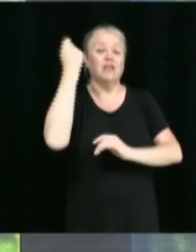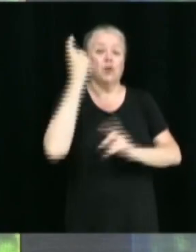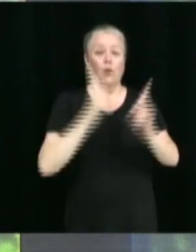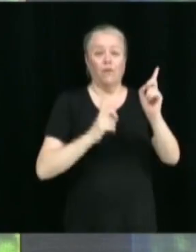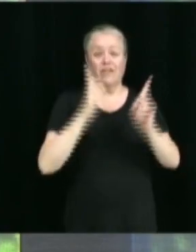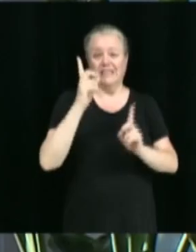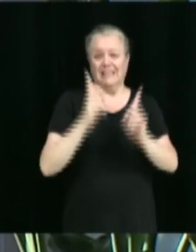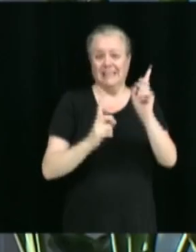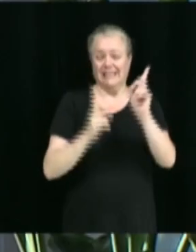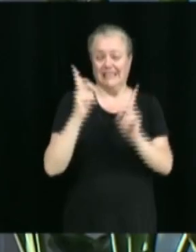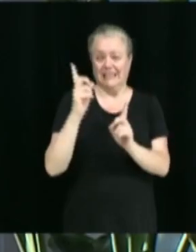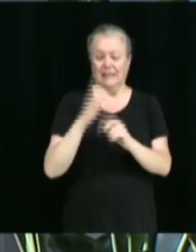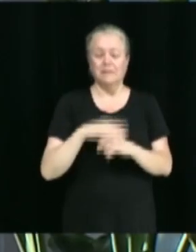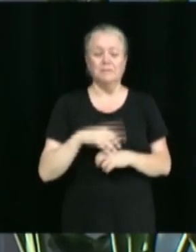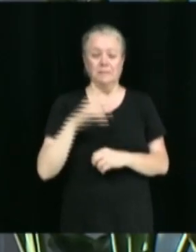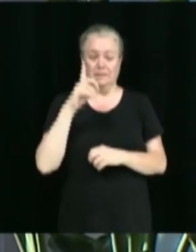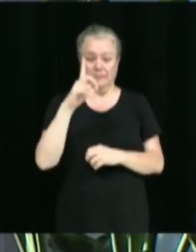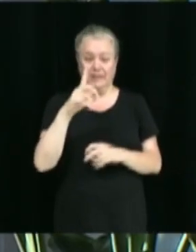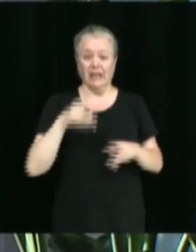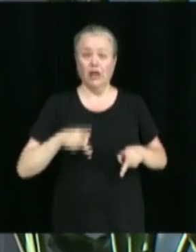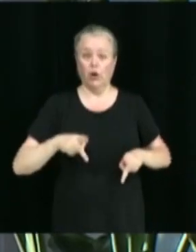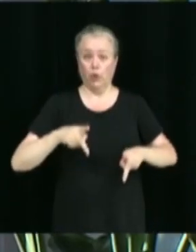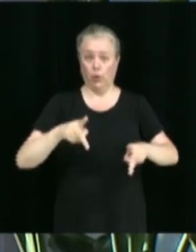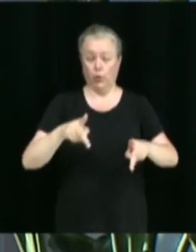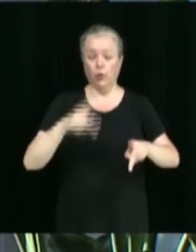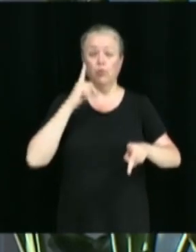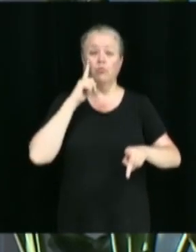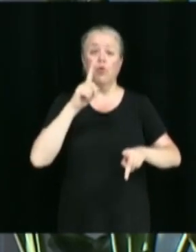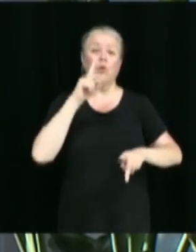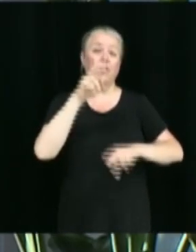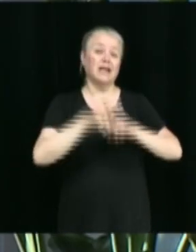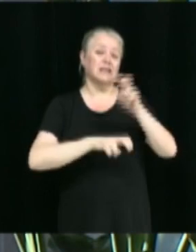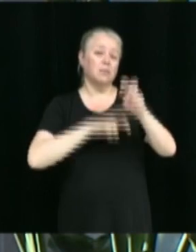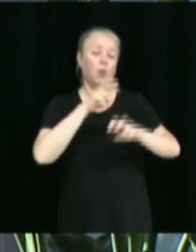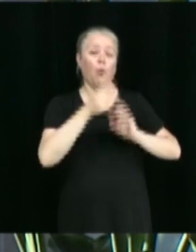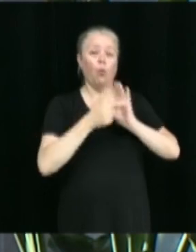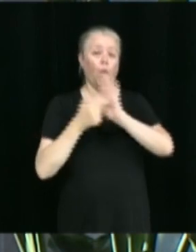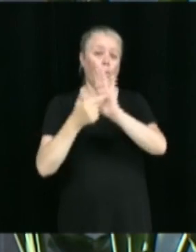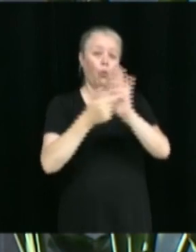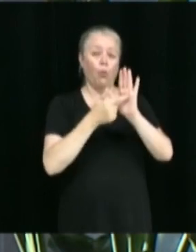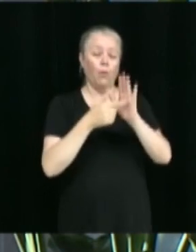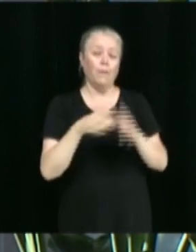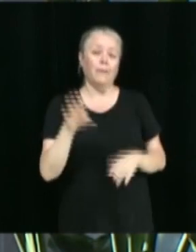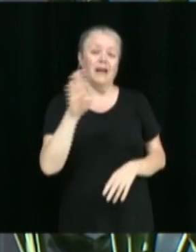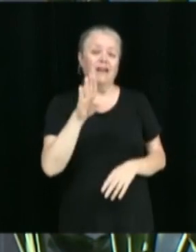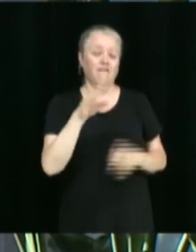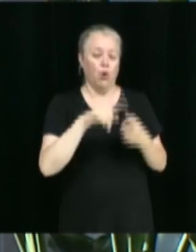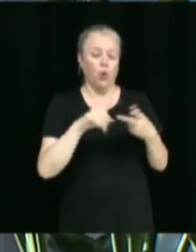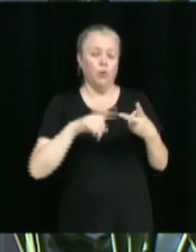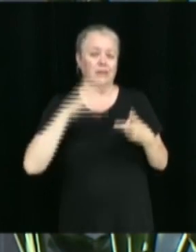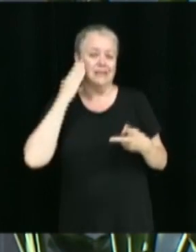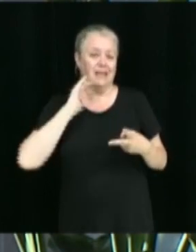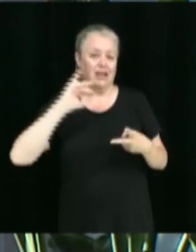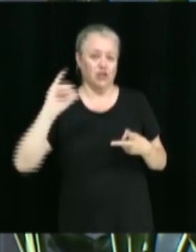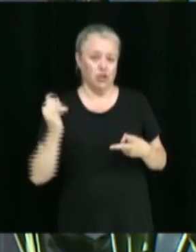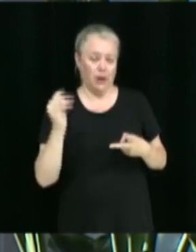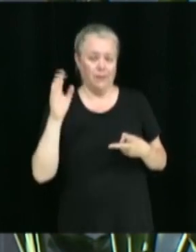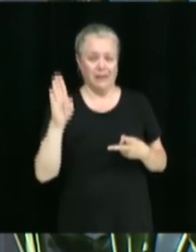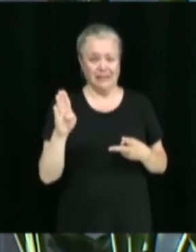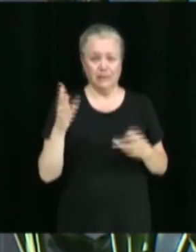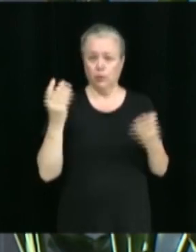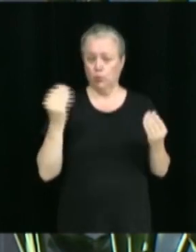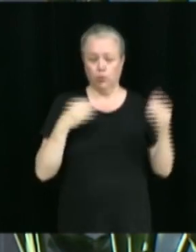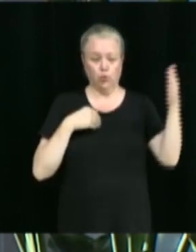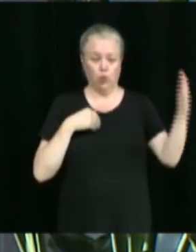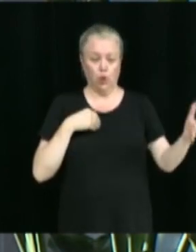Il s'agit de décréter la fermeture des rues de l'exposition Béliveau et Saint-Jean-Baptiste entre la rue de Courval et le